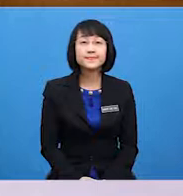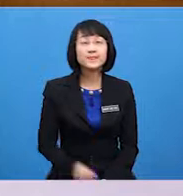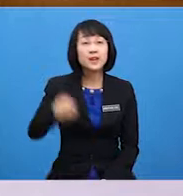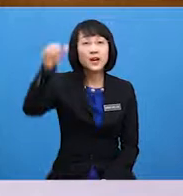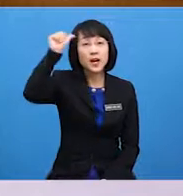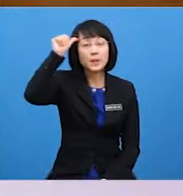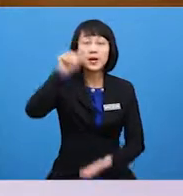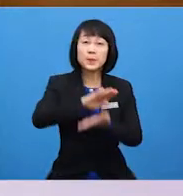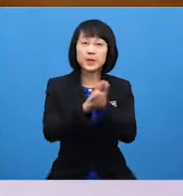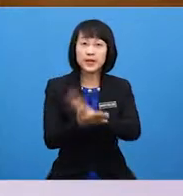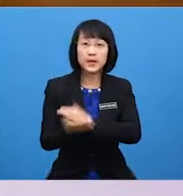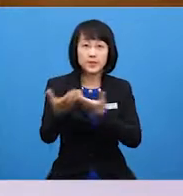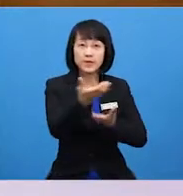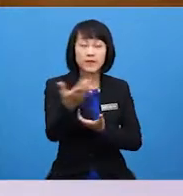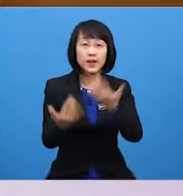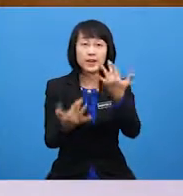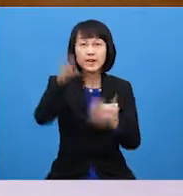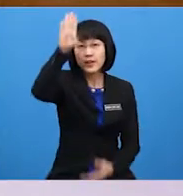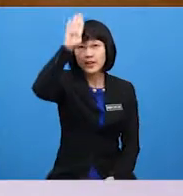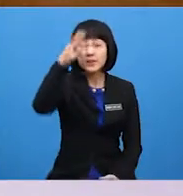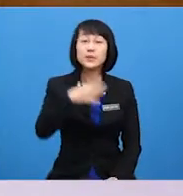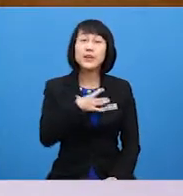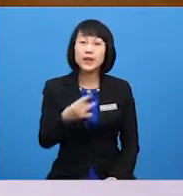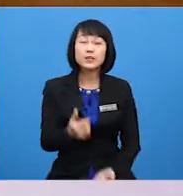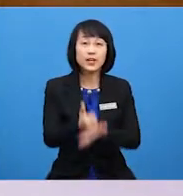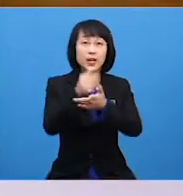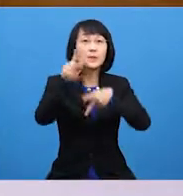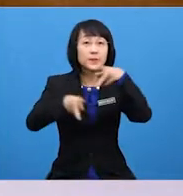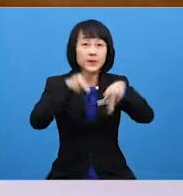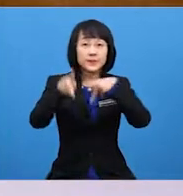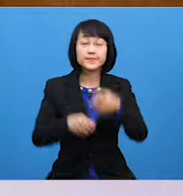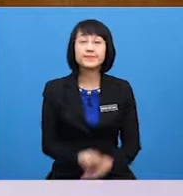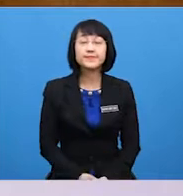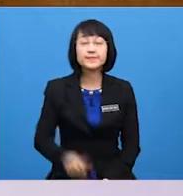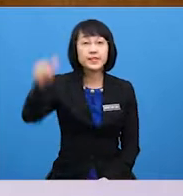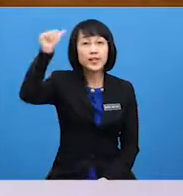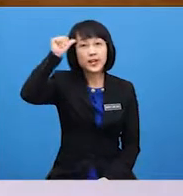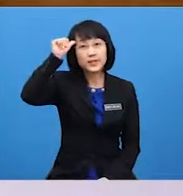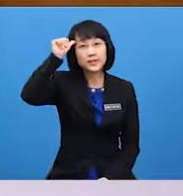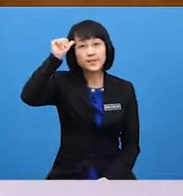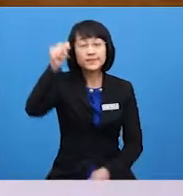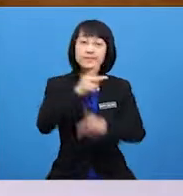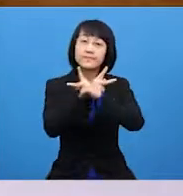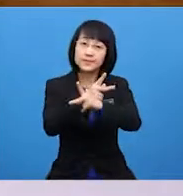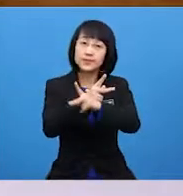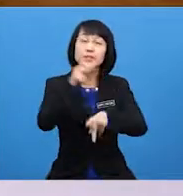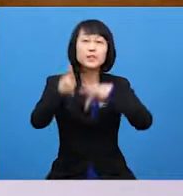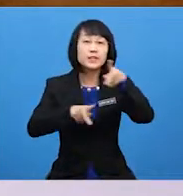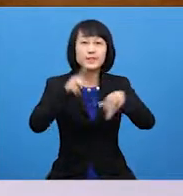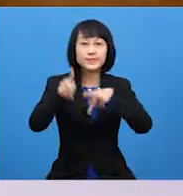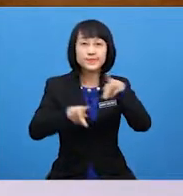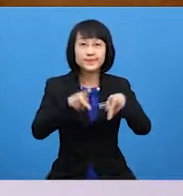because he likes to help people Ahmad protects the citizens